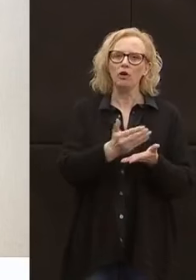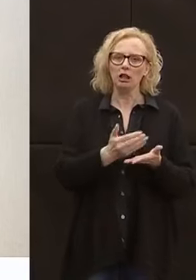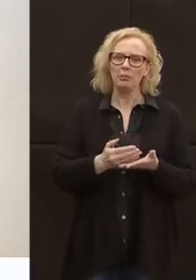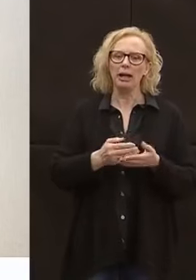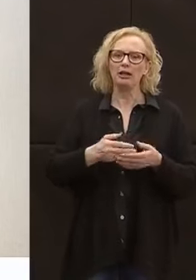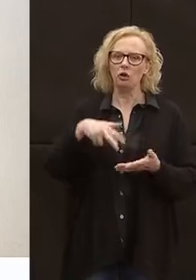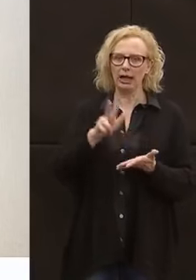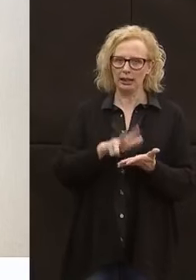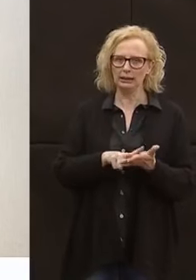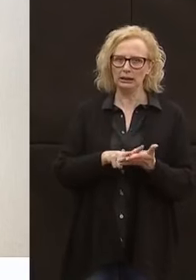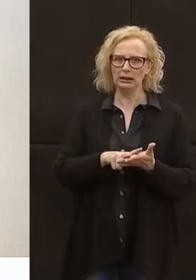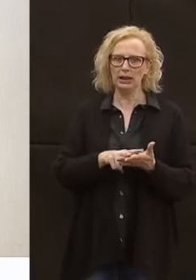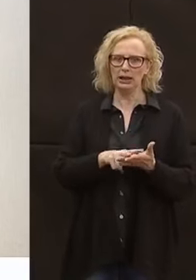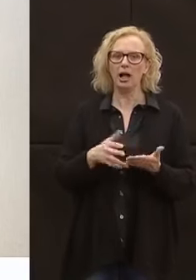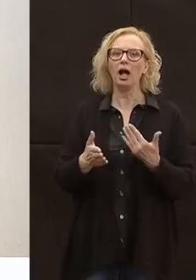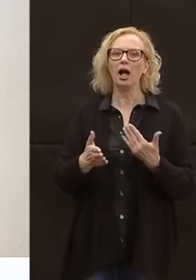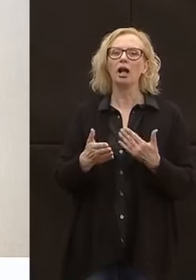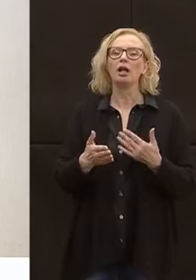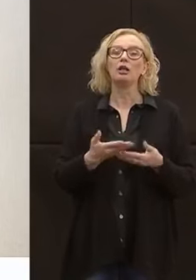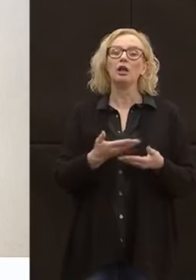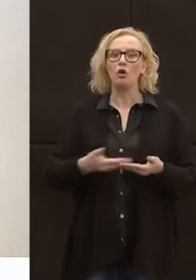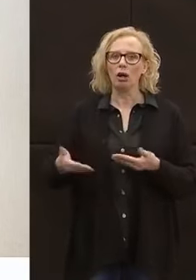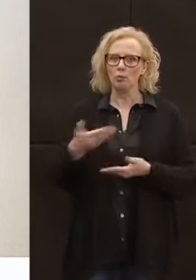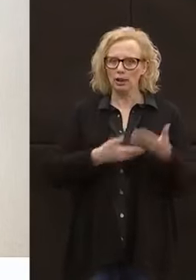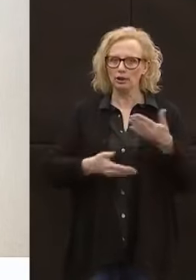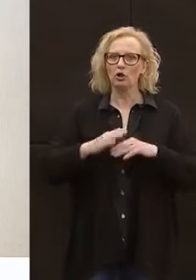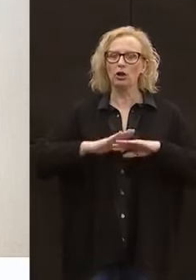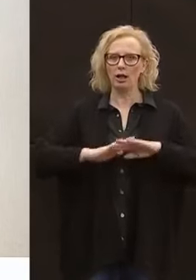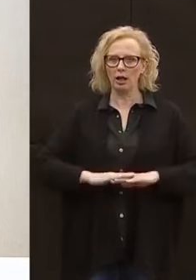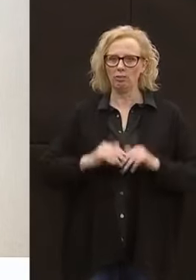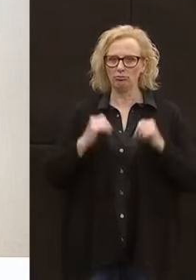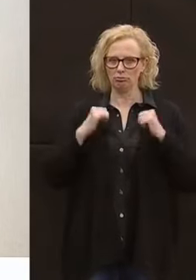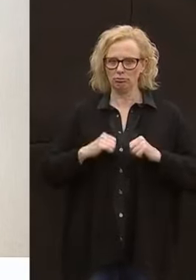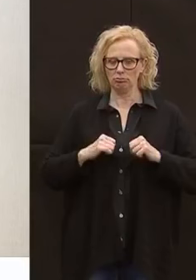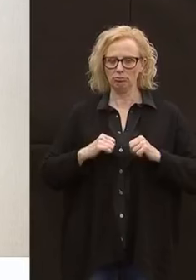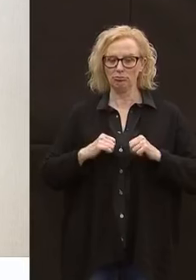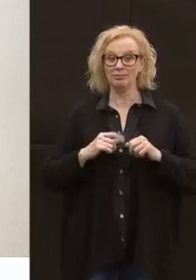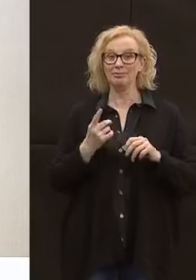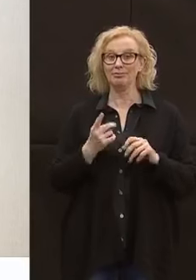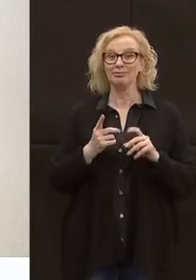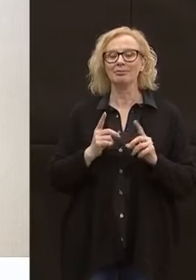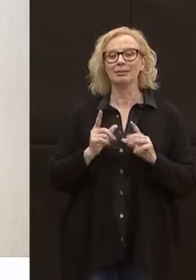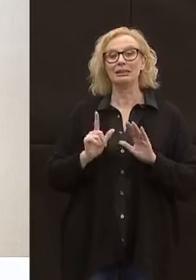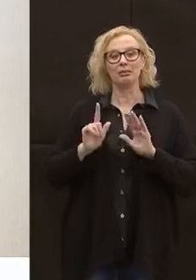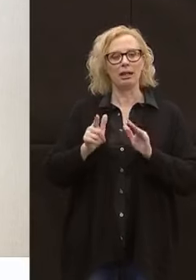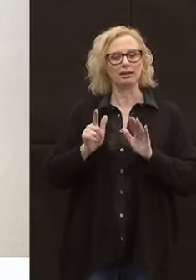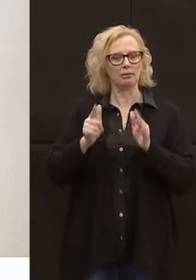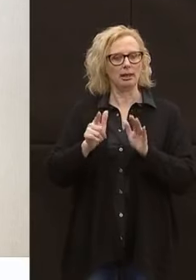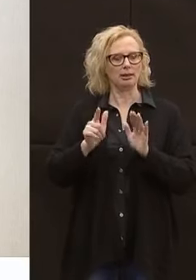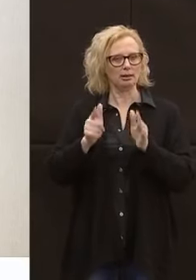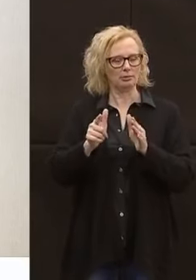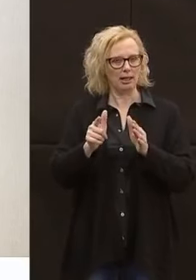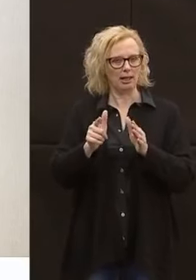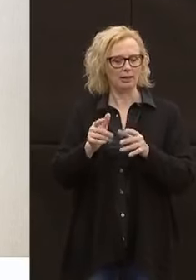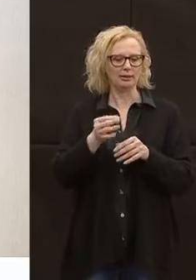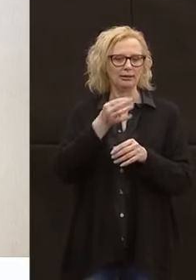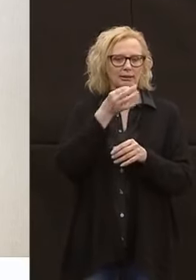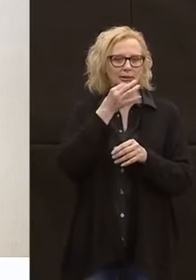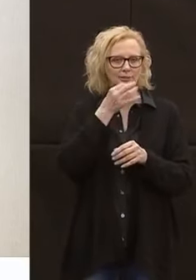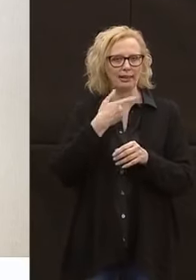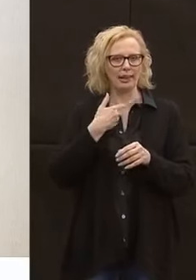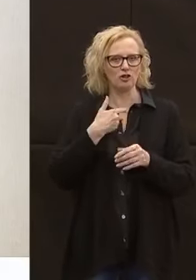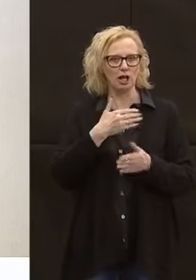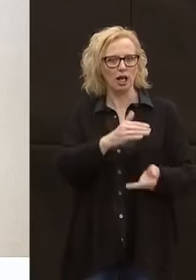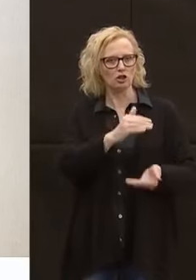fornitori in collaborazione con la rete della protezione civile che va di settimana in settimana. Quindi abbiamo una serie di scorte